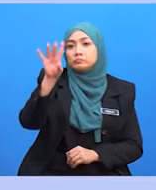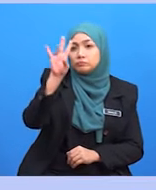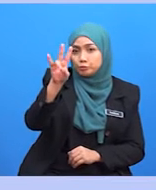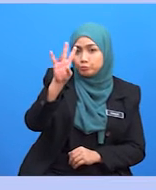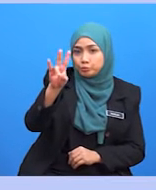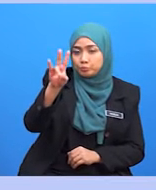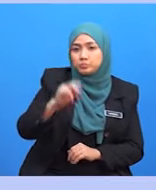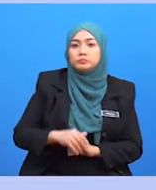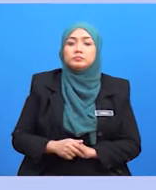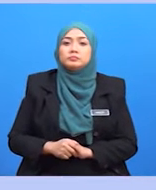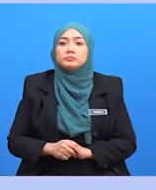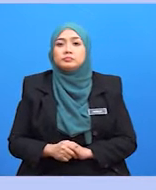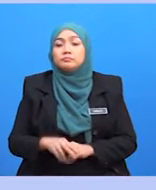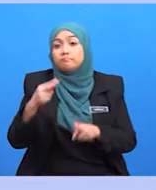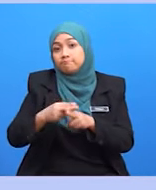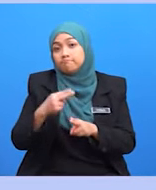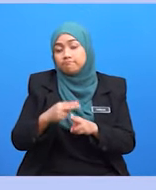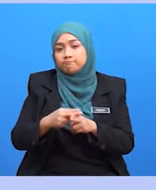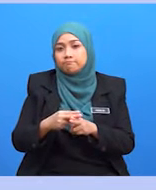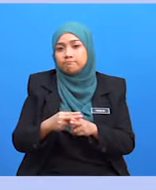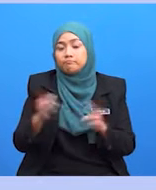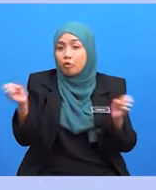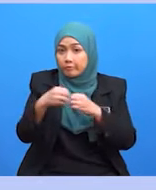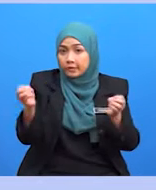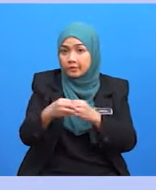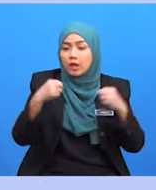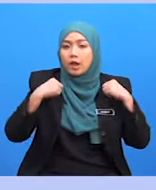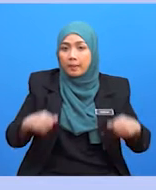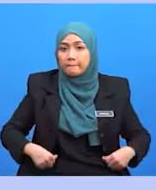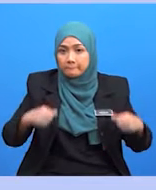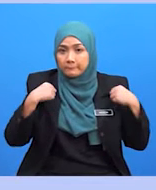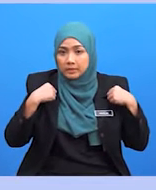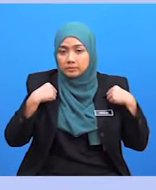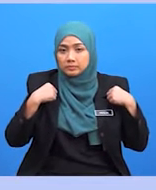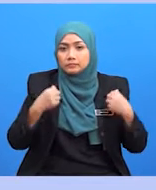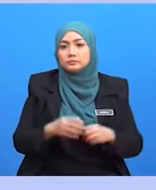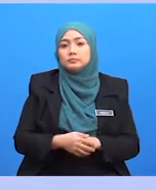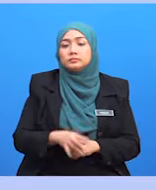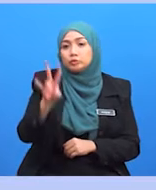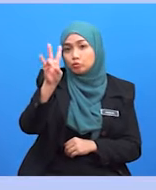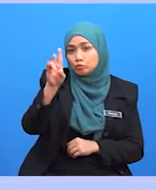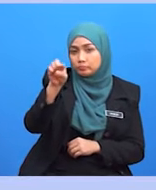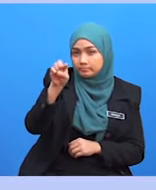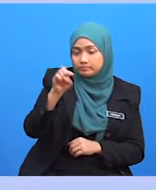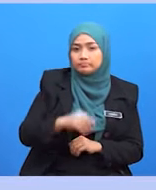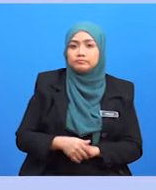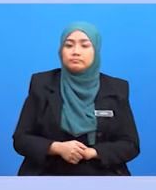nama pejabat bahasa inggris dan alamat menggunakan gotem book 7